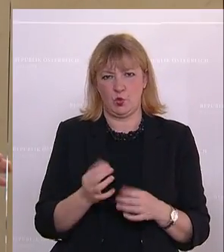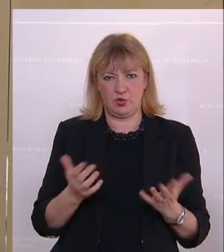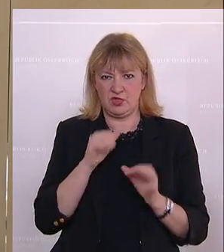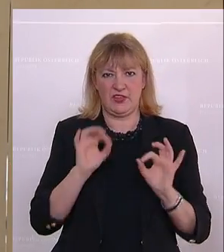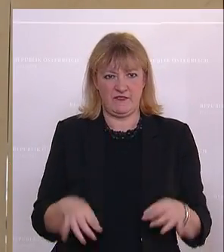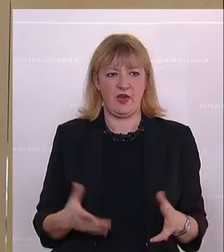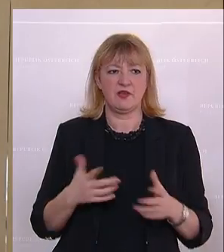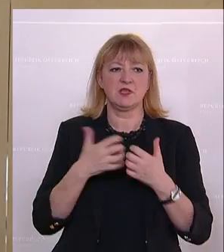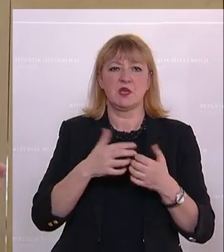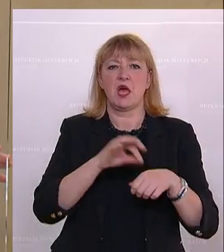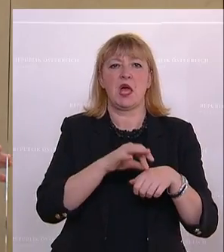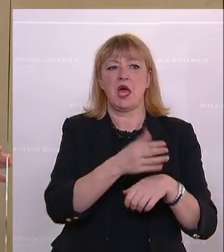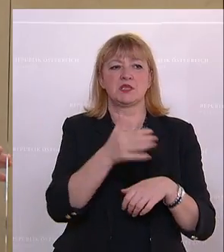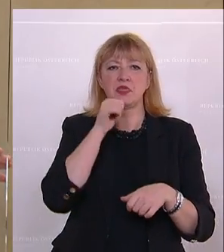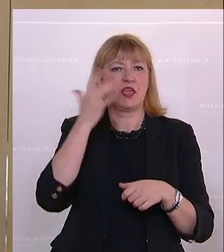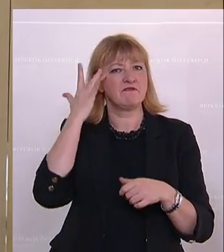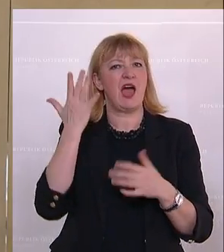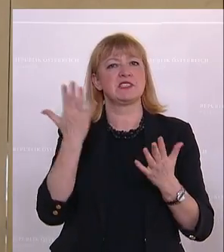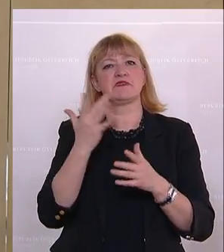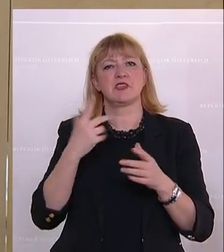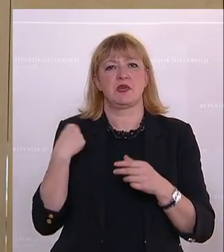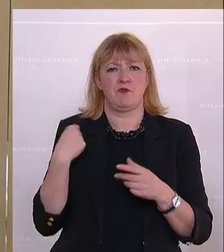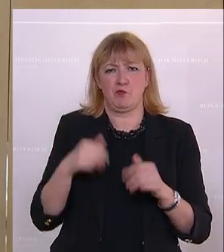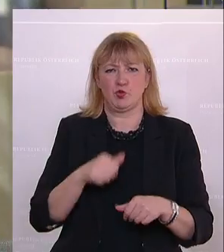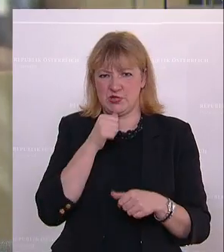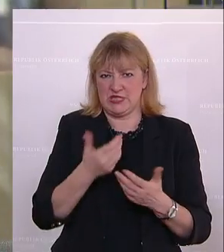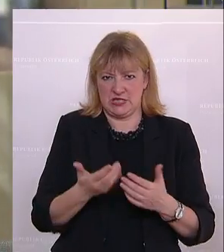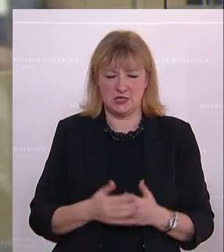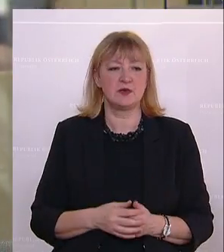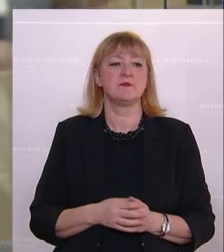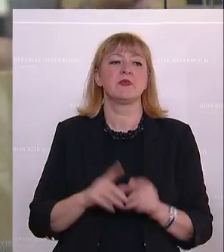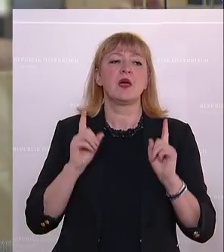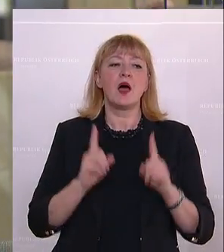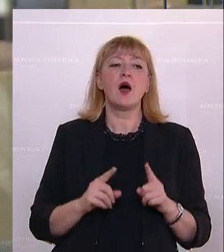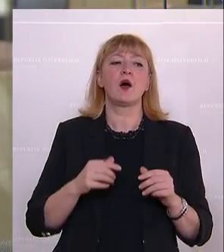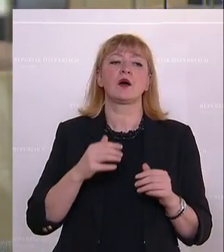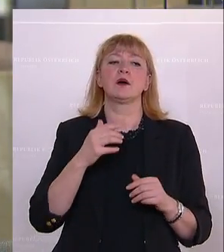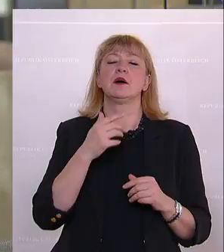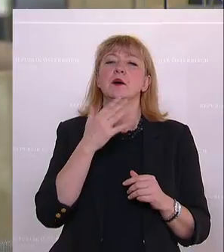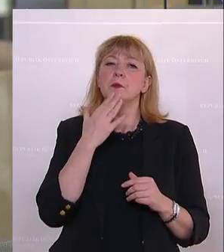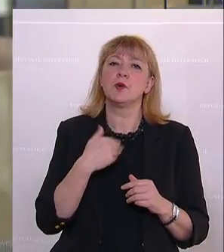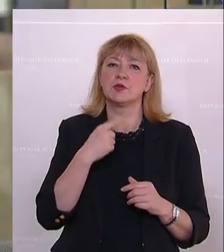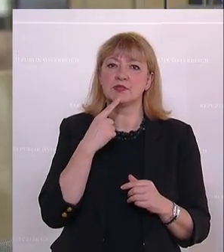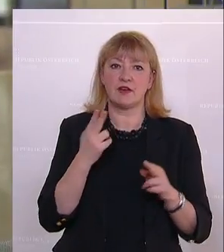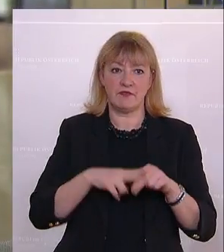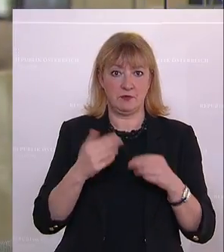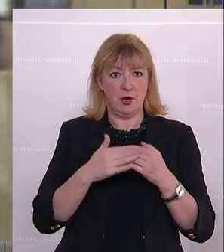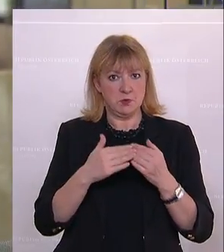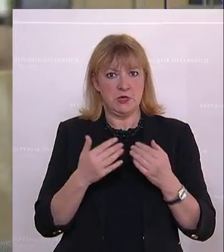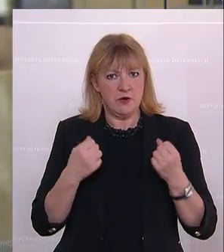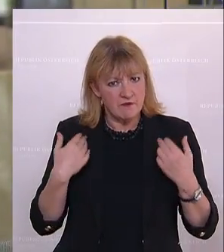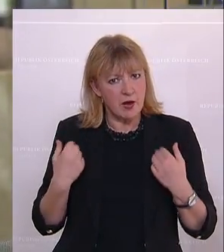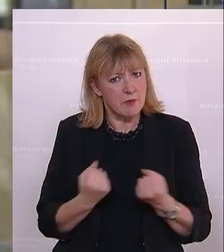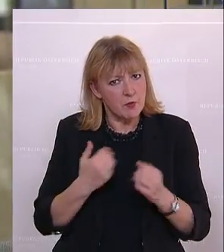erzählen, dass die Ärztinnen und Ärzte nicht wissen, wie man impft, das muss ja nicht sein. Und ich möchte gar nicht darauf eingehen, wenn man einfach sich die Mühe gemacht